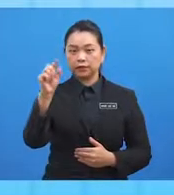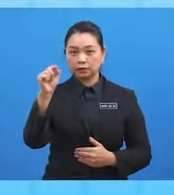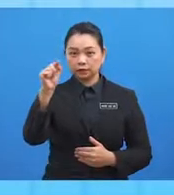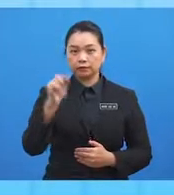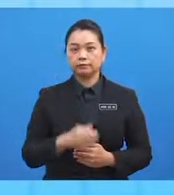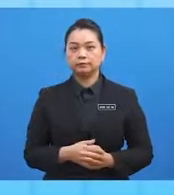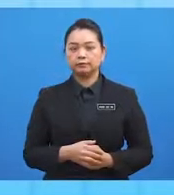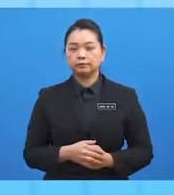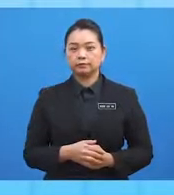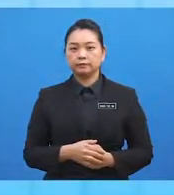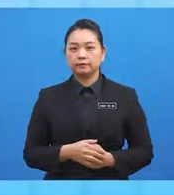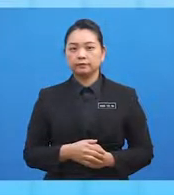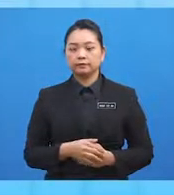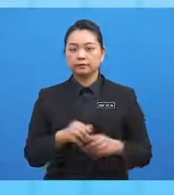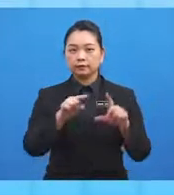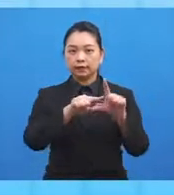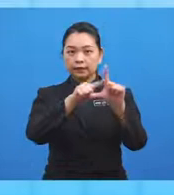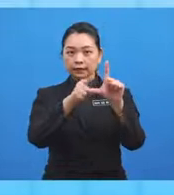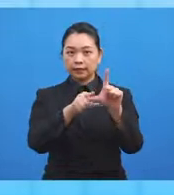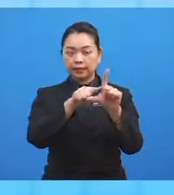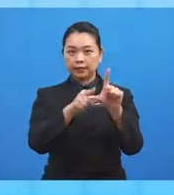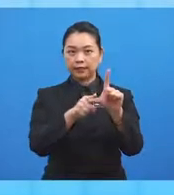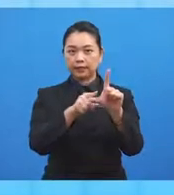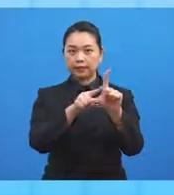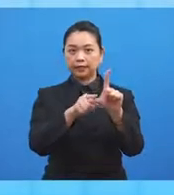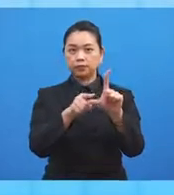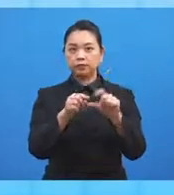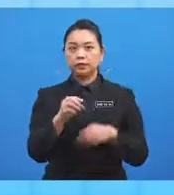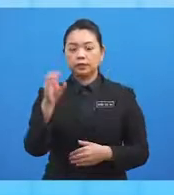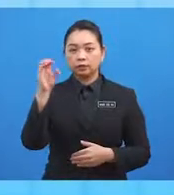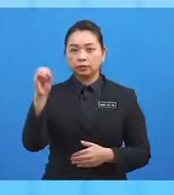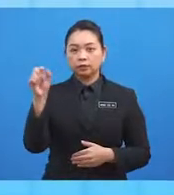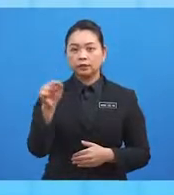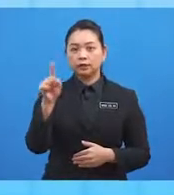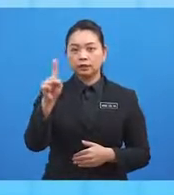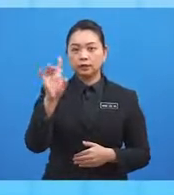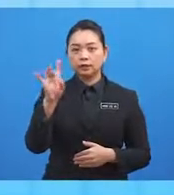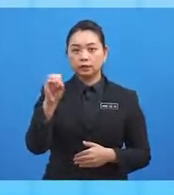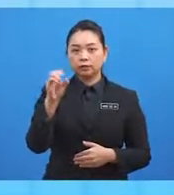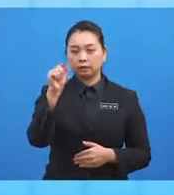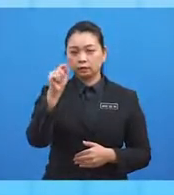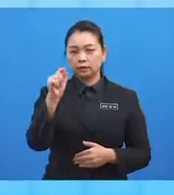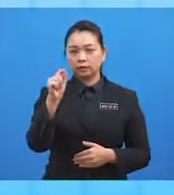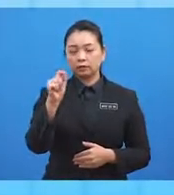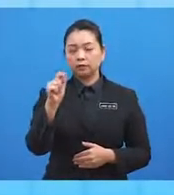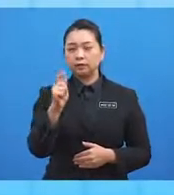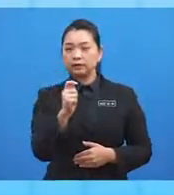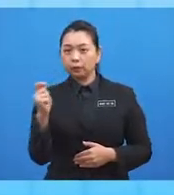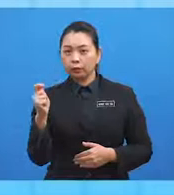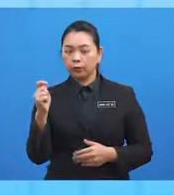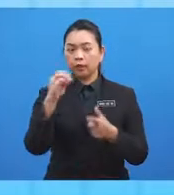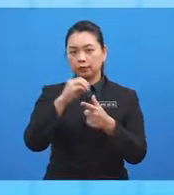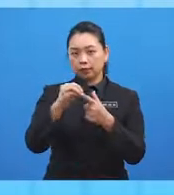longitude adalah dari sifar darjah sehingga 180 darjah sama ada